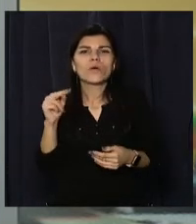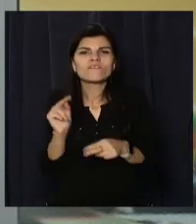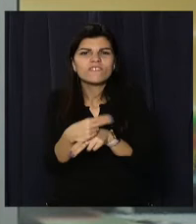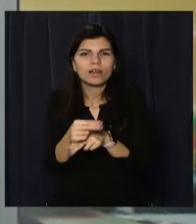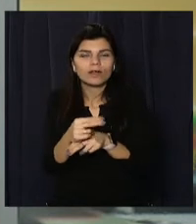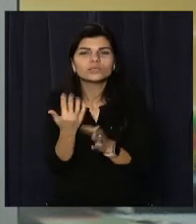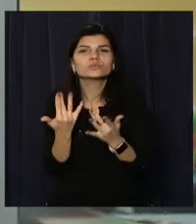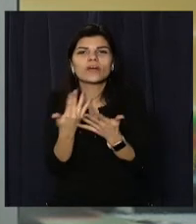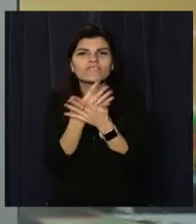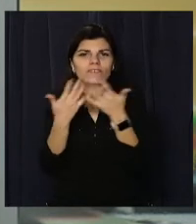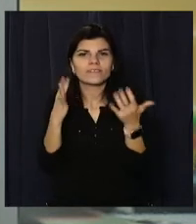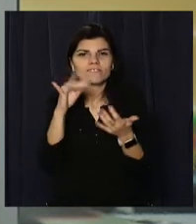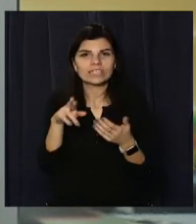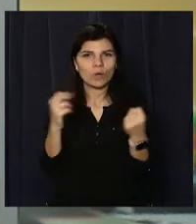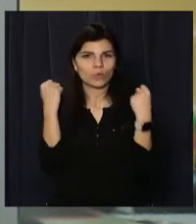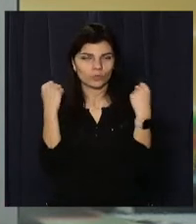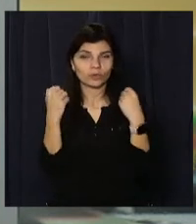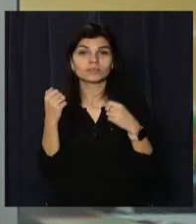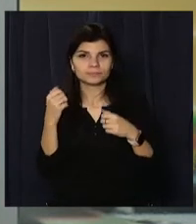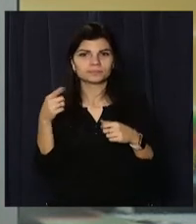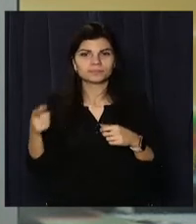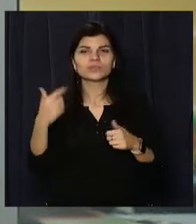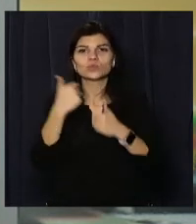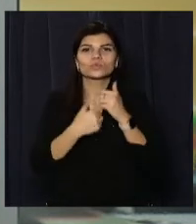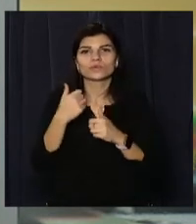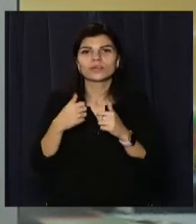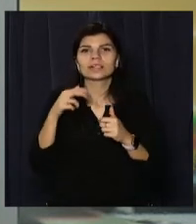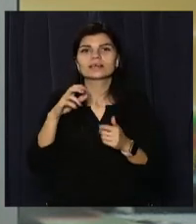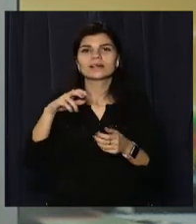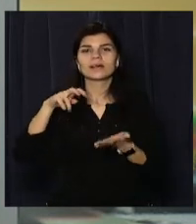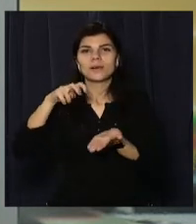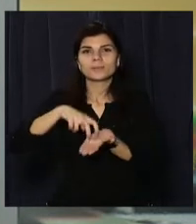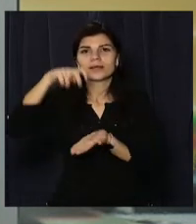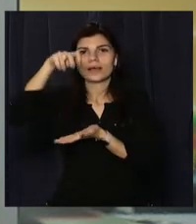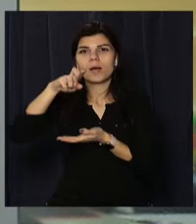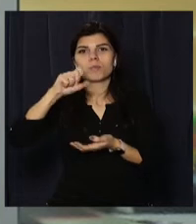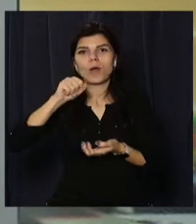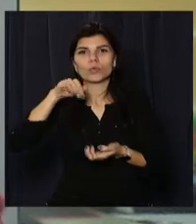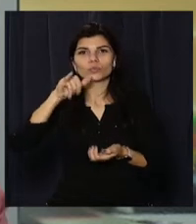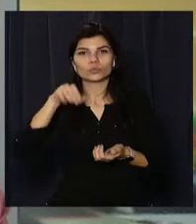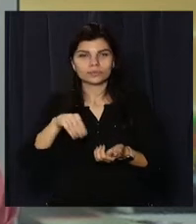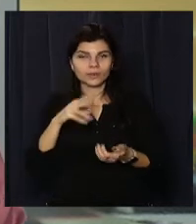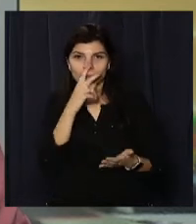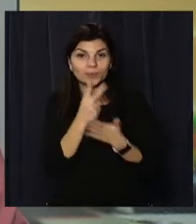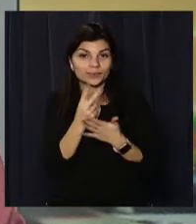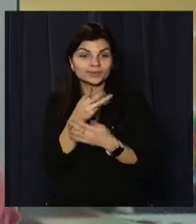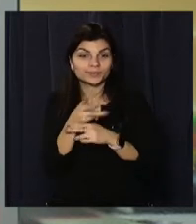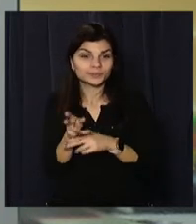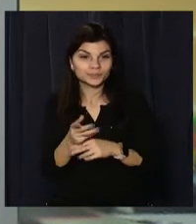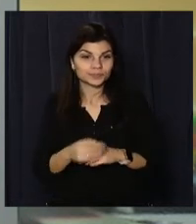видах спорту. З нагоди святкової дати у школі влаштували змагання зі стрибків на батуті. В'ячеслав Куліш докладніше.